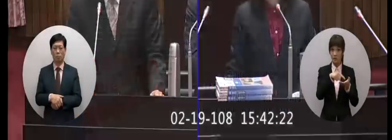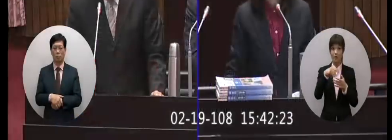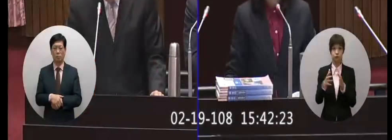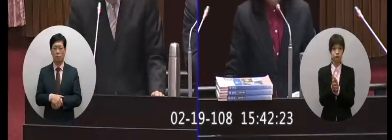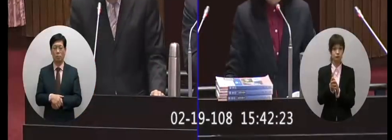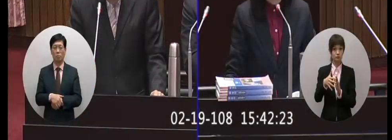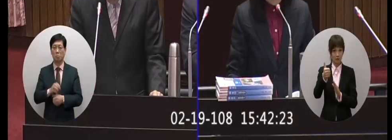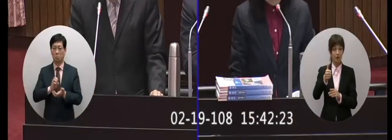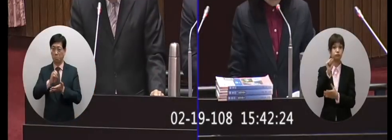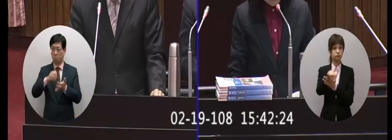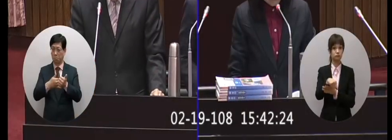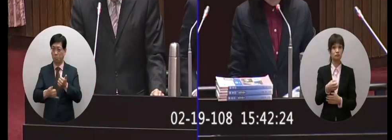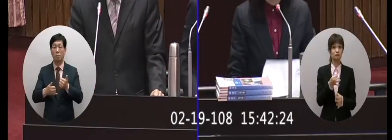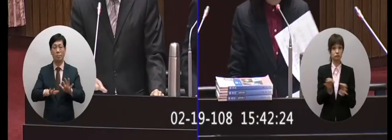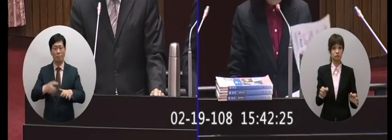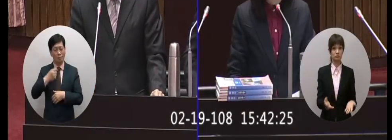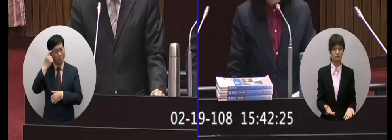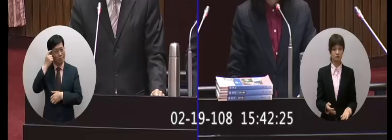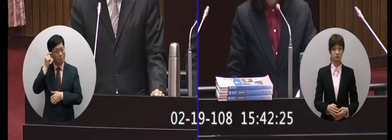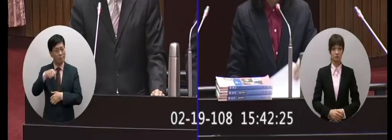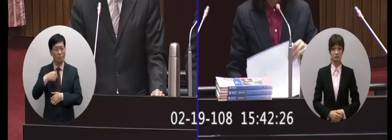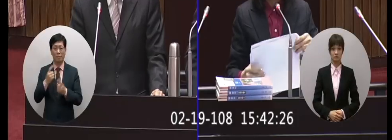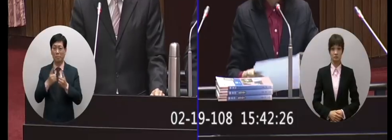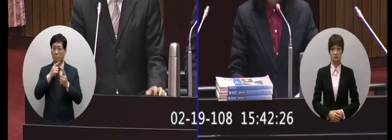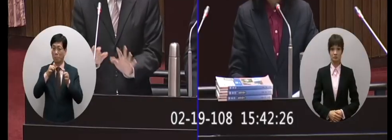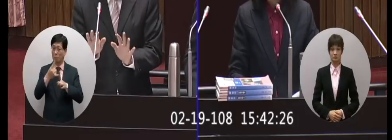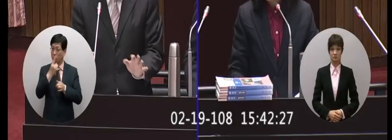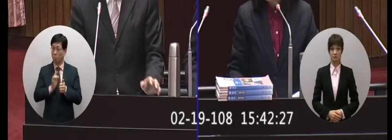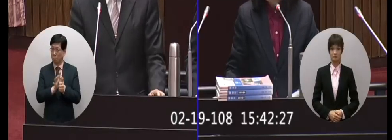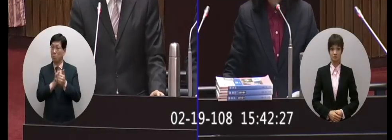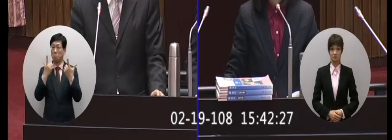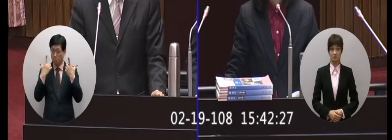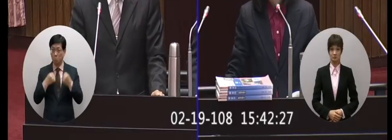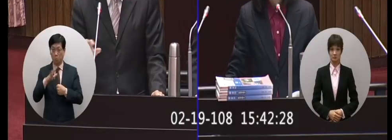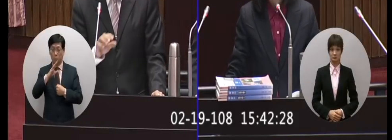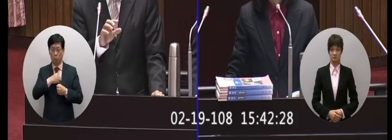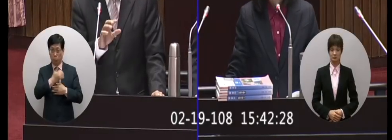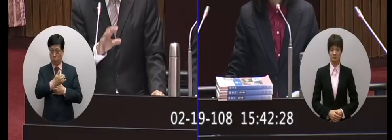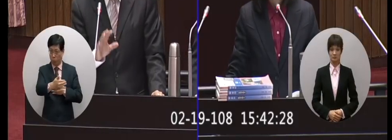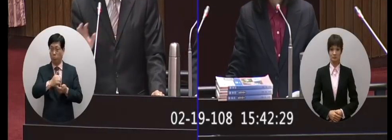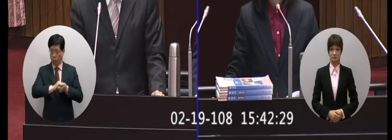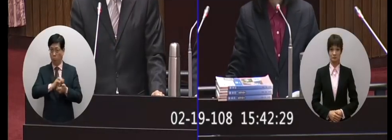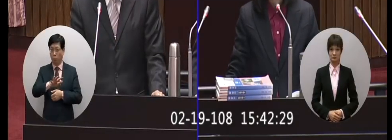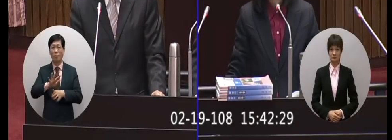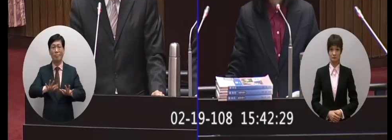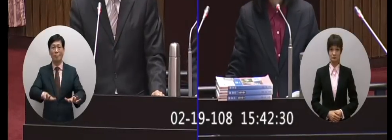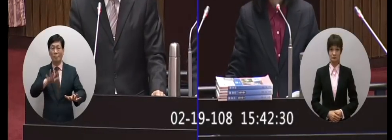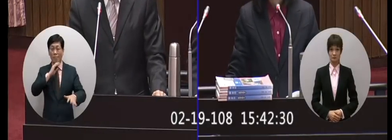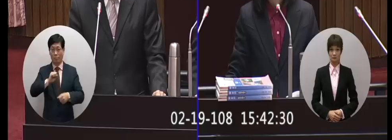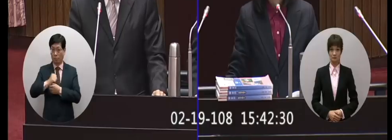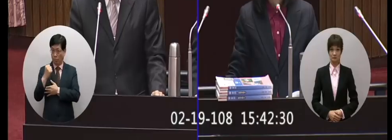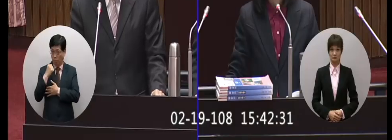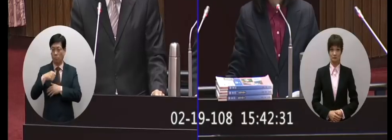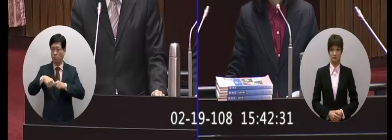是跟委員報告我想對於整個雙語的推動本來就有一定的基礎那當然確實也因為這次的強化